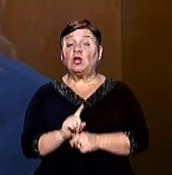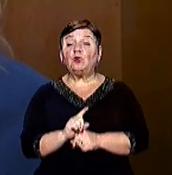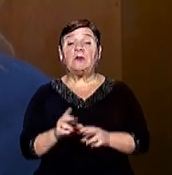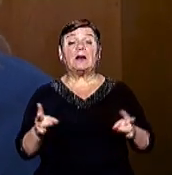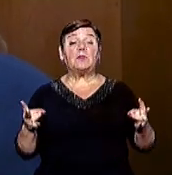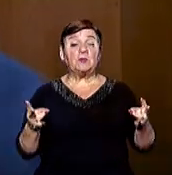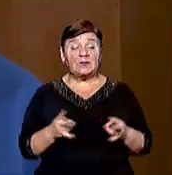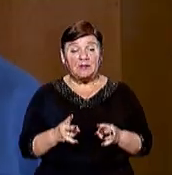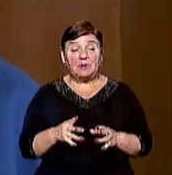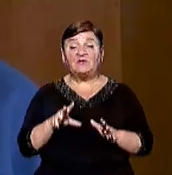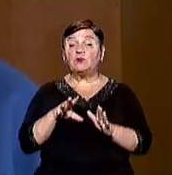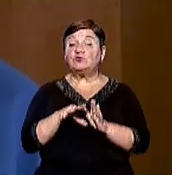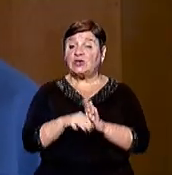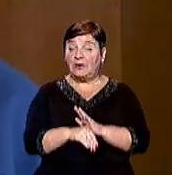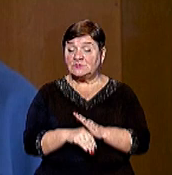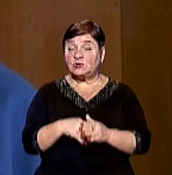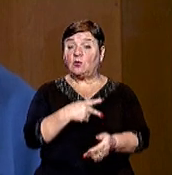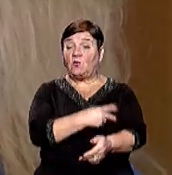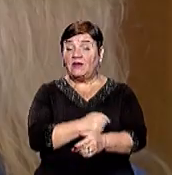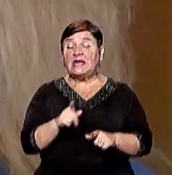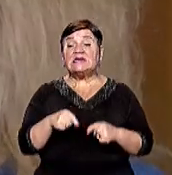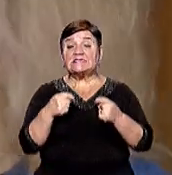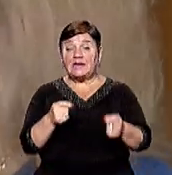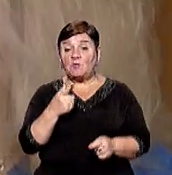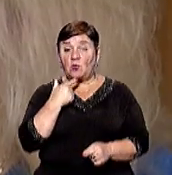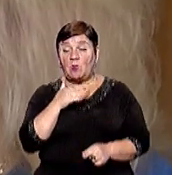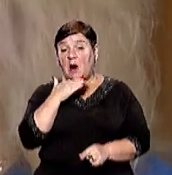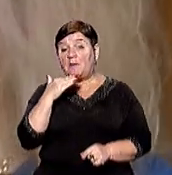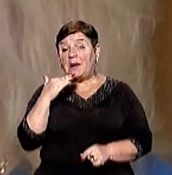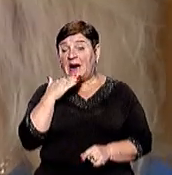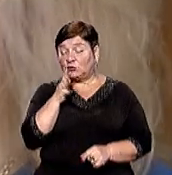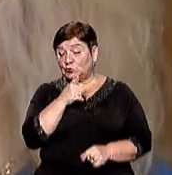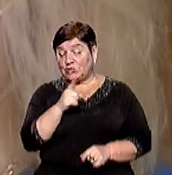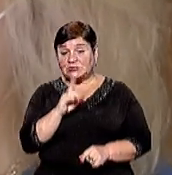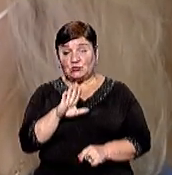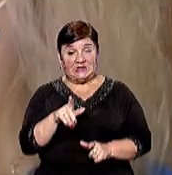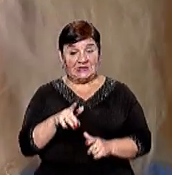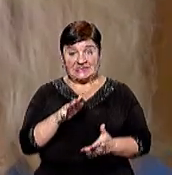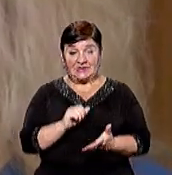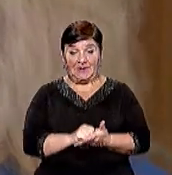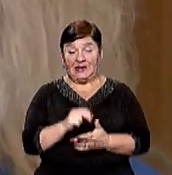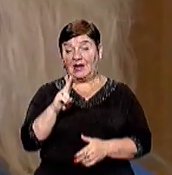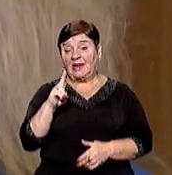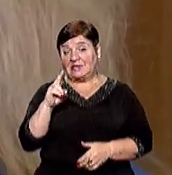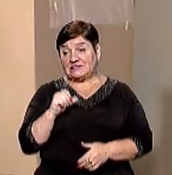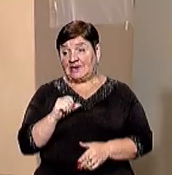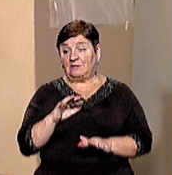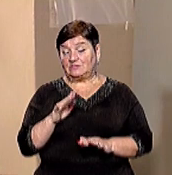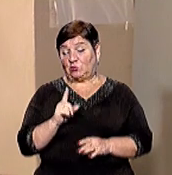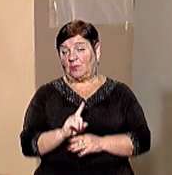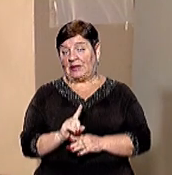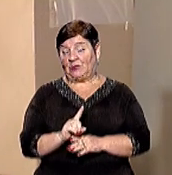Звичайно, ми долучаємося до донорства і здаємо кров Багато часу не займає, так що це нормально